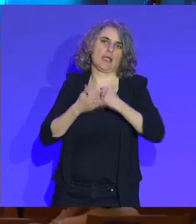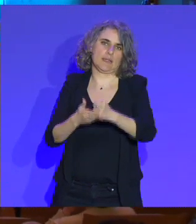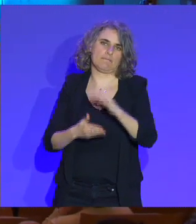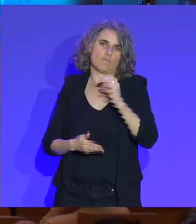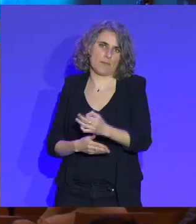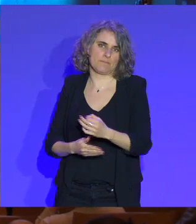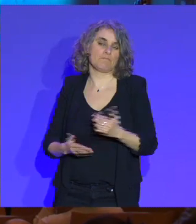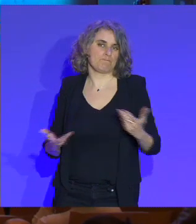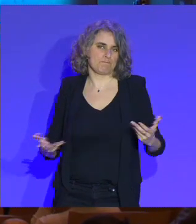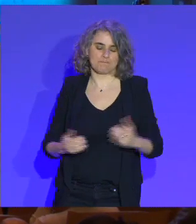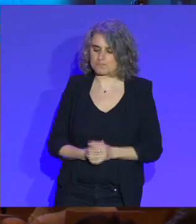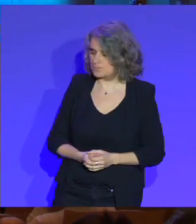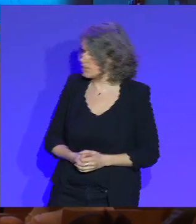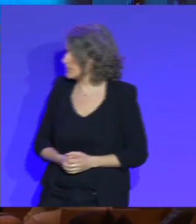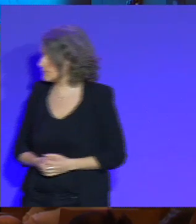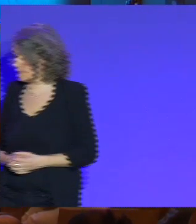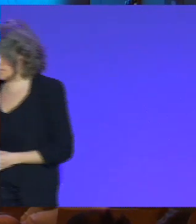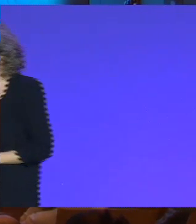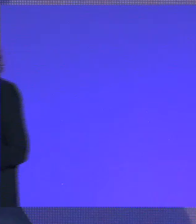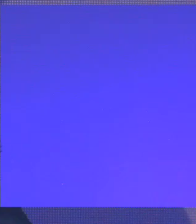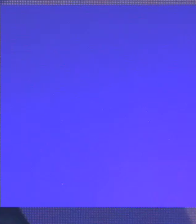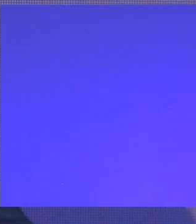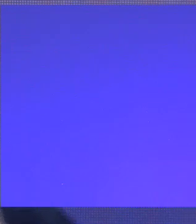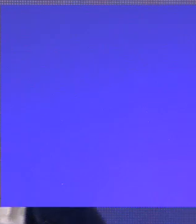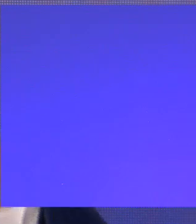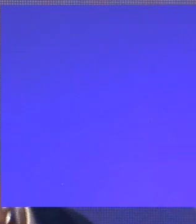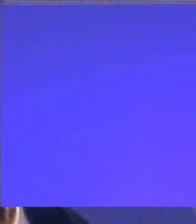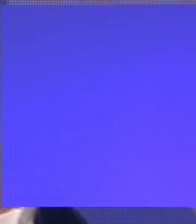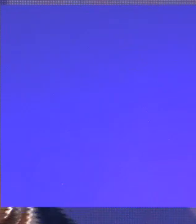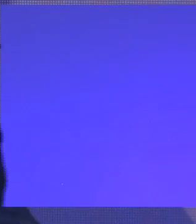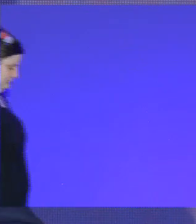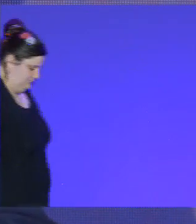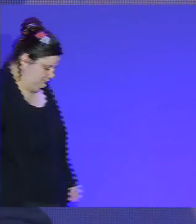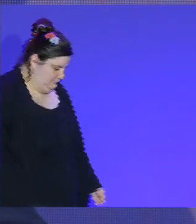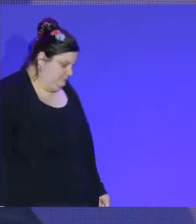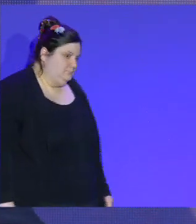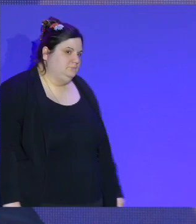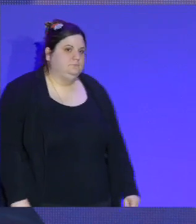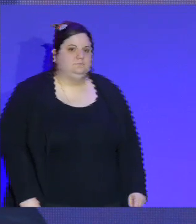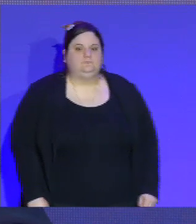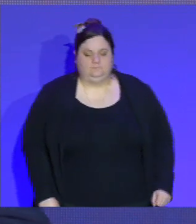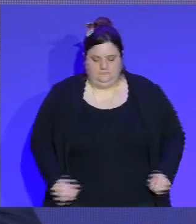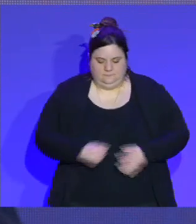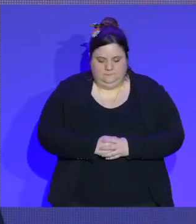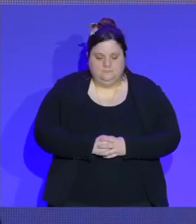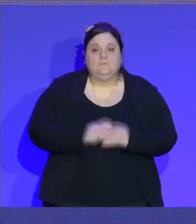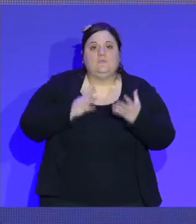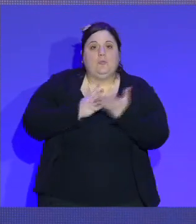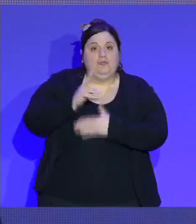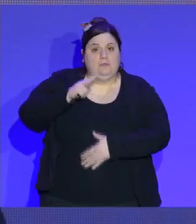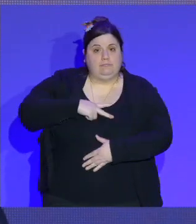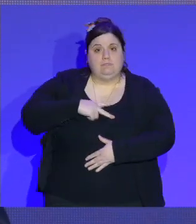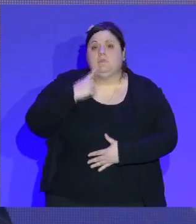dans mon projet, j'ai le retour de 300 000 emplois aidés. C'est aussi une perspective pour aider l'ensemble des